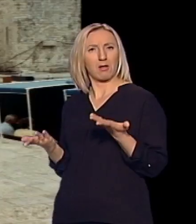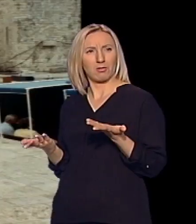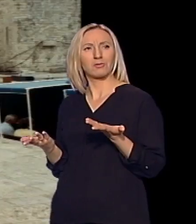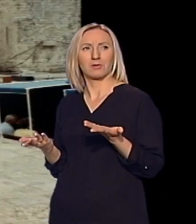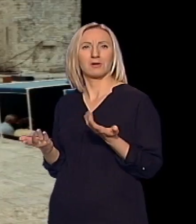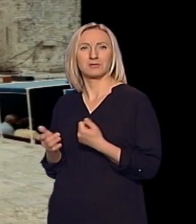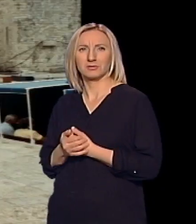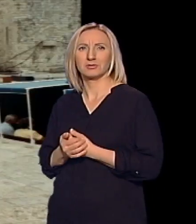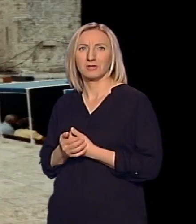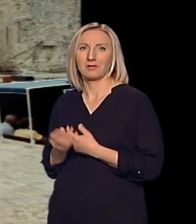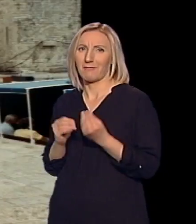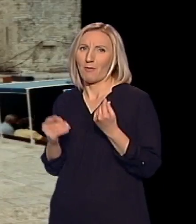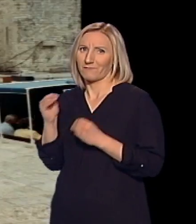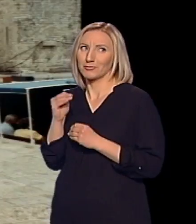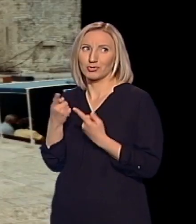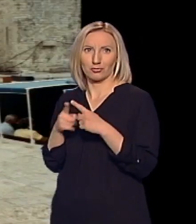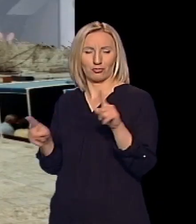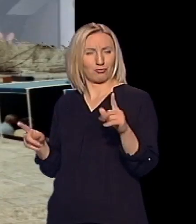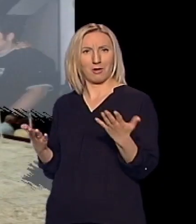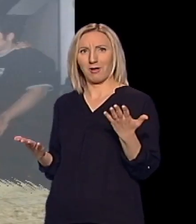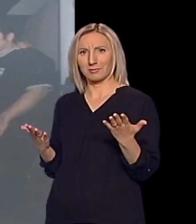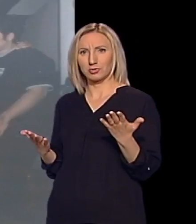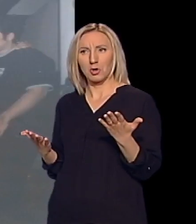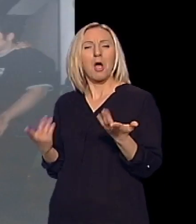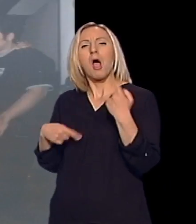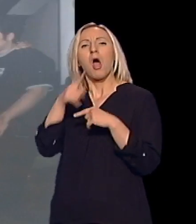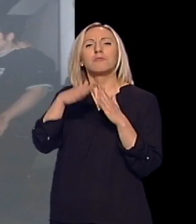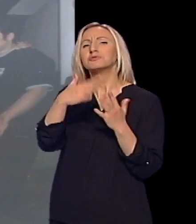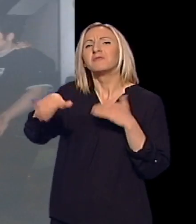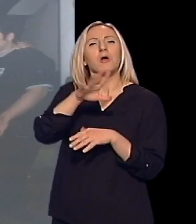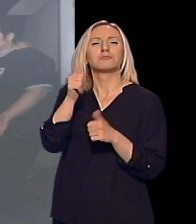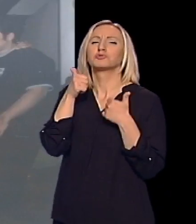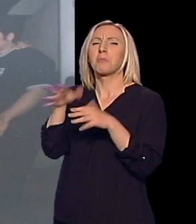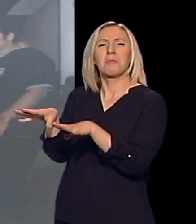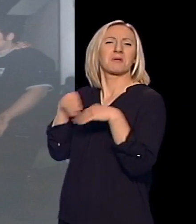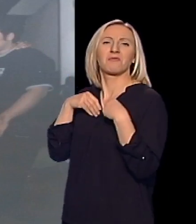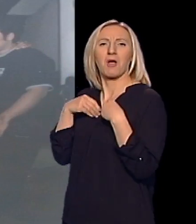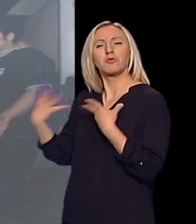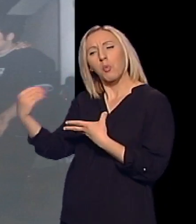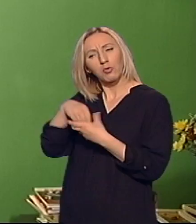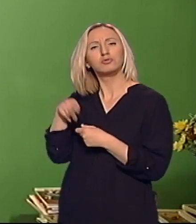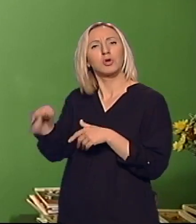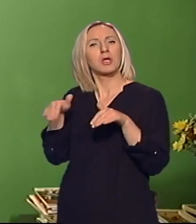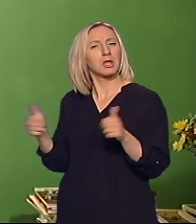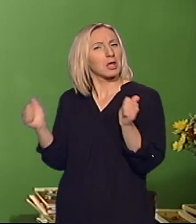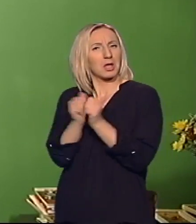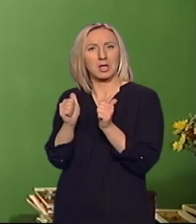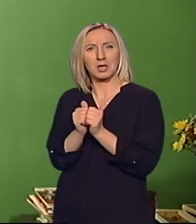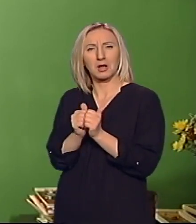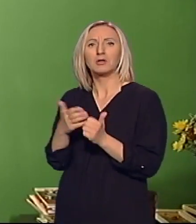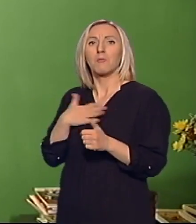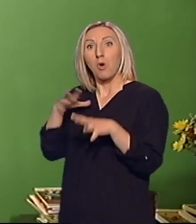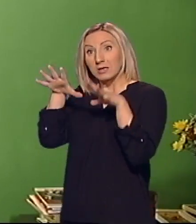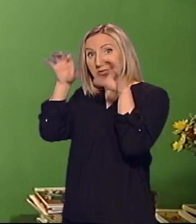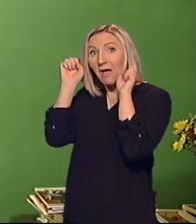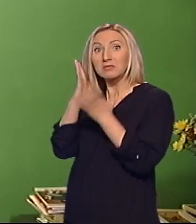malo više drugačiji. Ali prosto su ga i oni negde svi super prihvatali i uključivali u igru, tako da nije to moje shvatanje